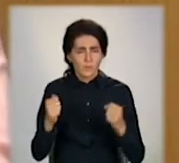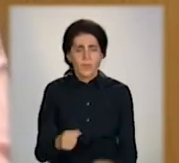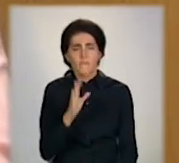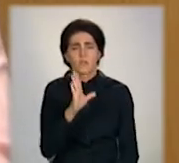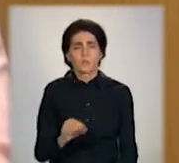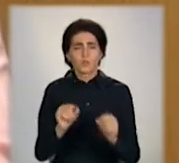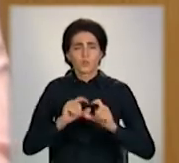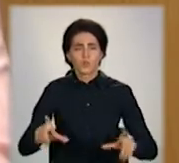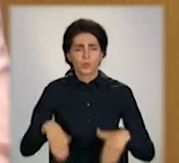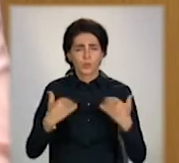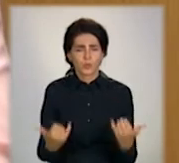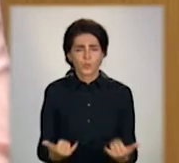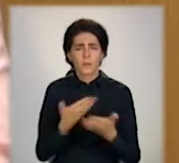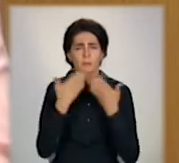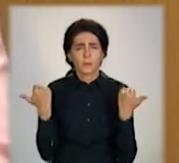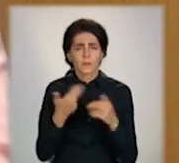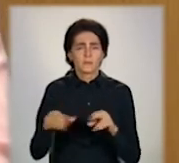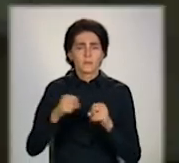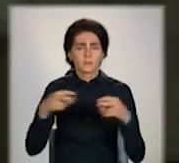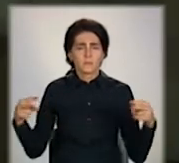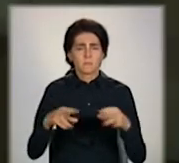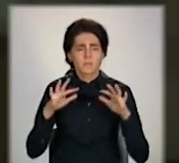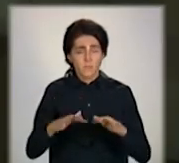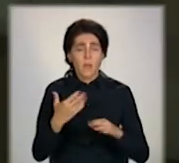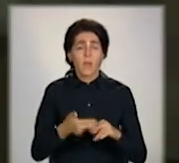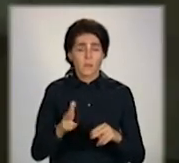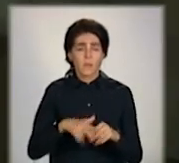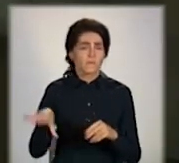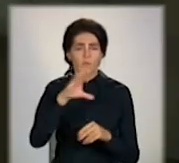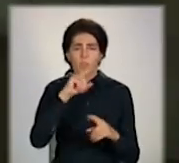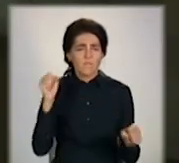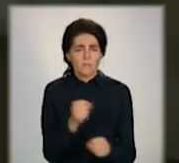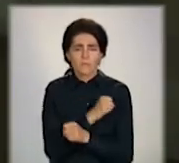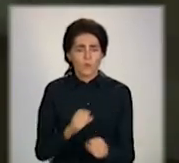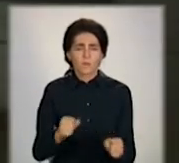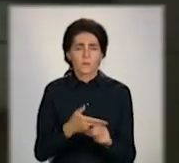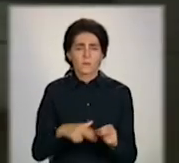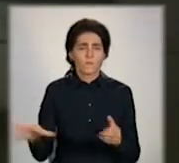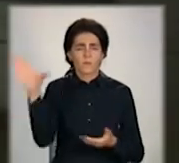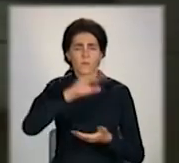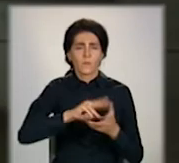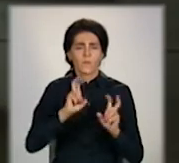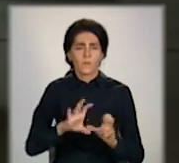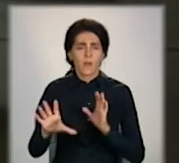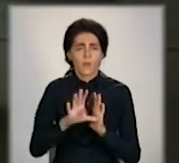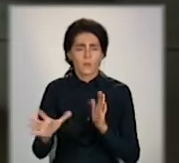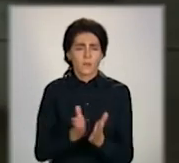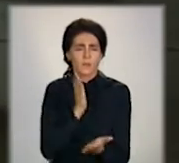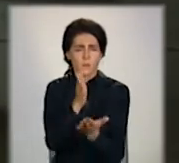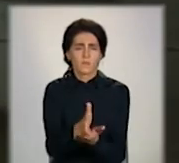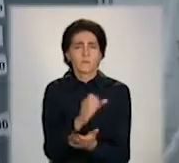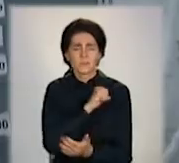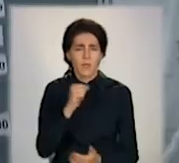зараз немає місів, тому неможливо буде погасити це електронне направлення до вузького